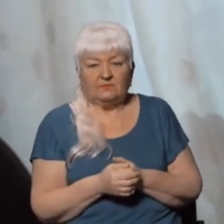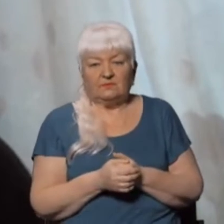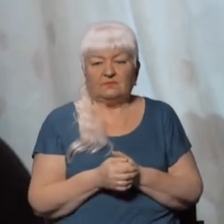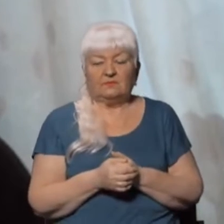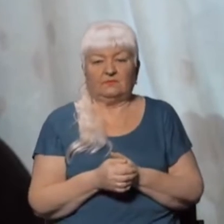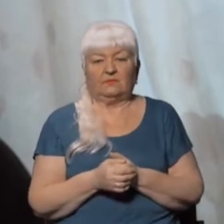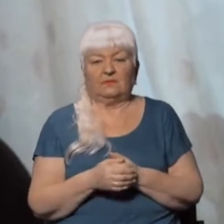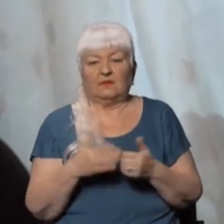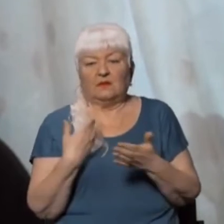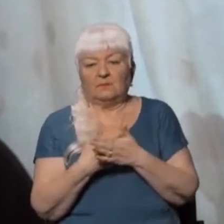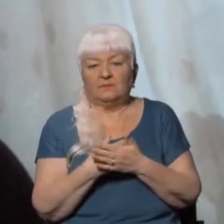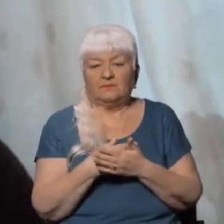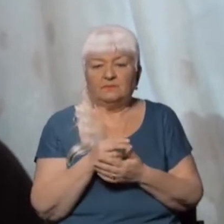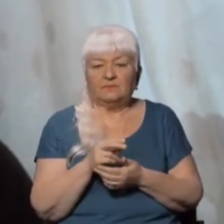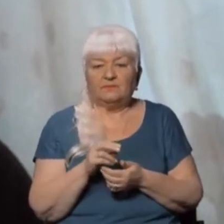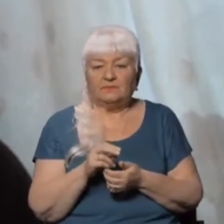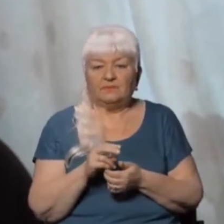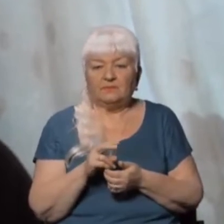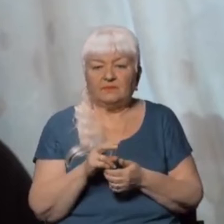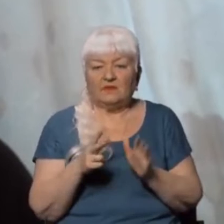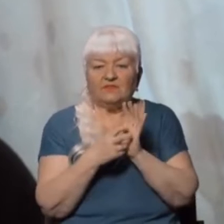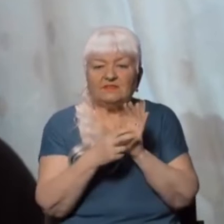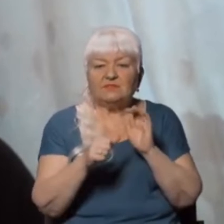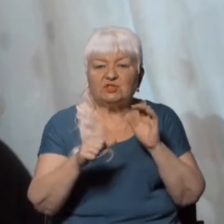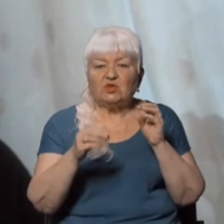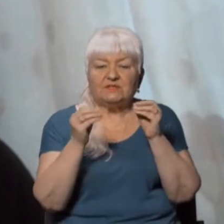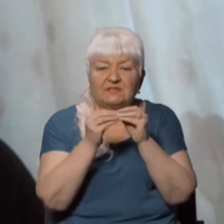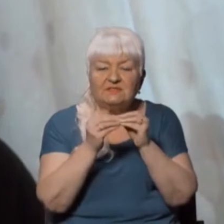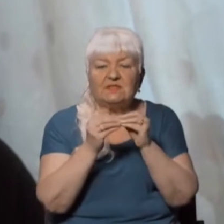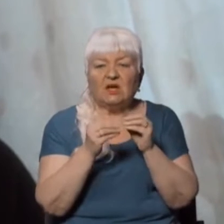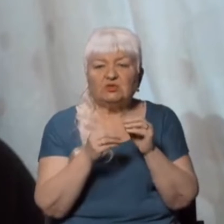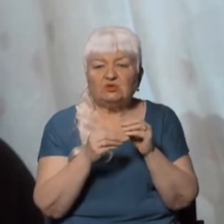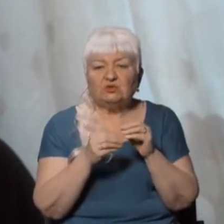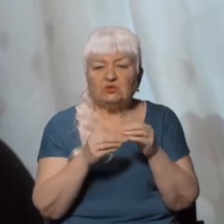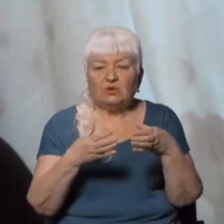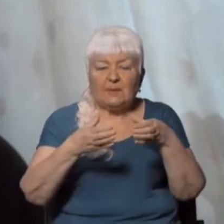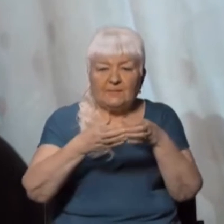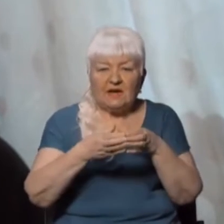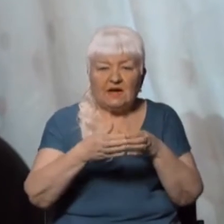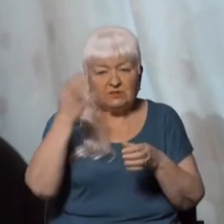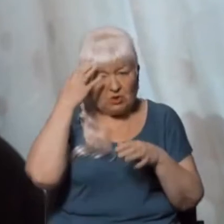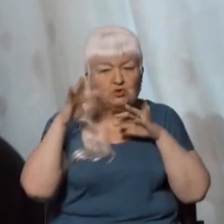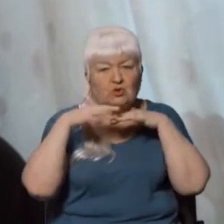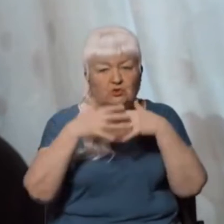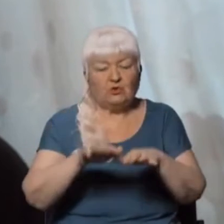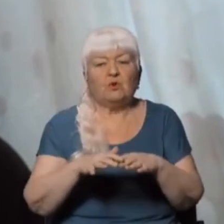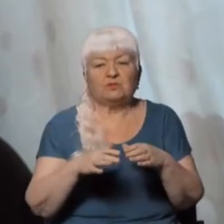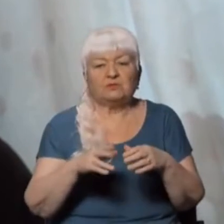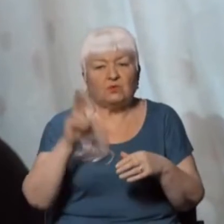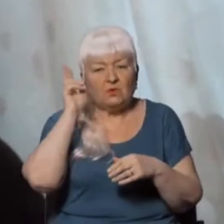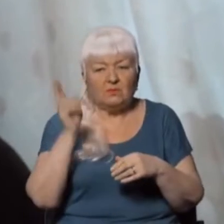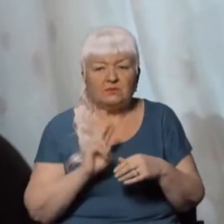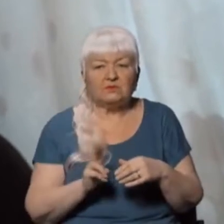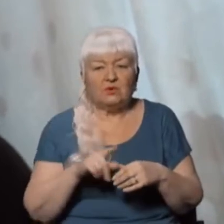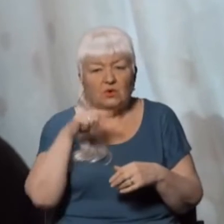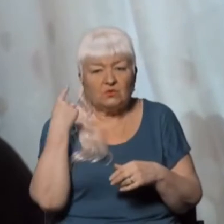Нагадаю, близько 200 морпіхів 810-ї бригади морської піхоти Чорноморського флоту Росії відмовилися повертатись на війну